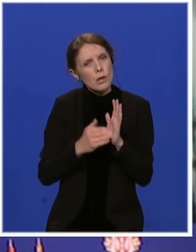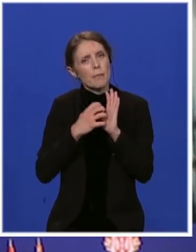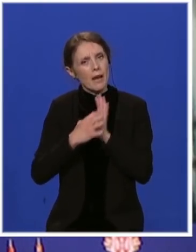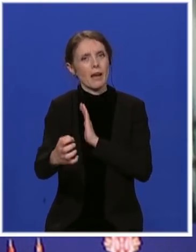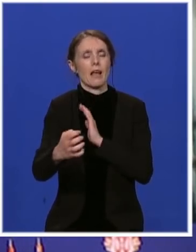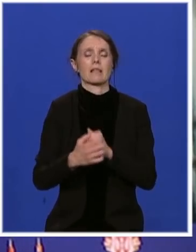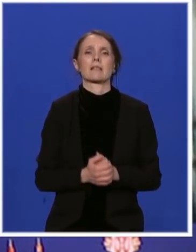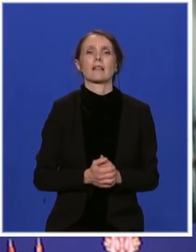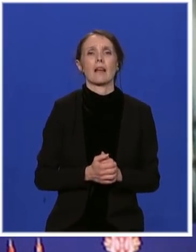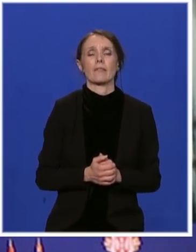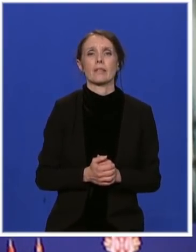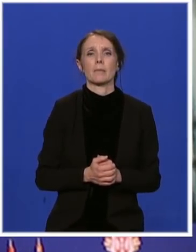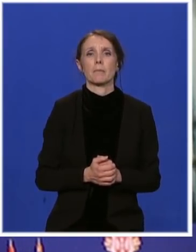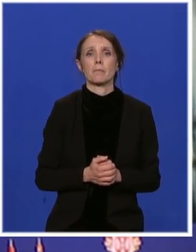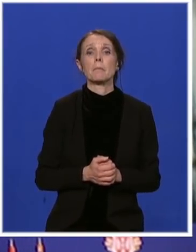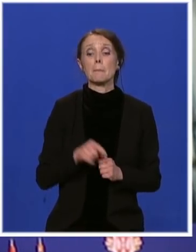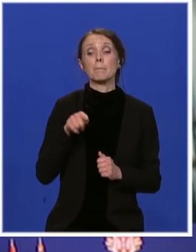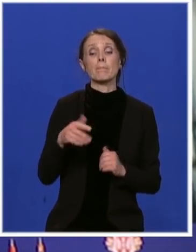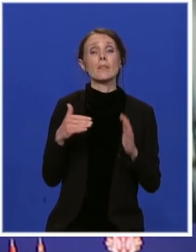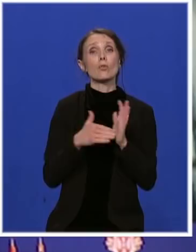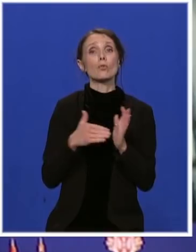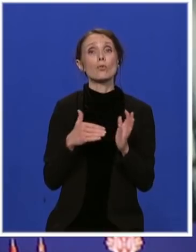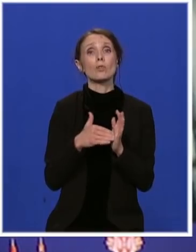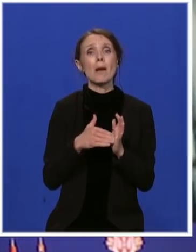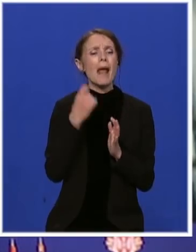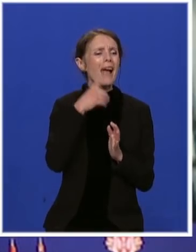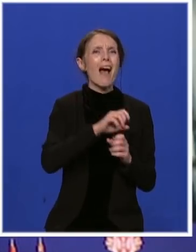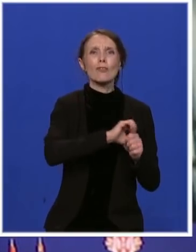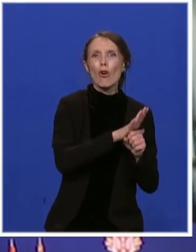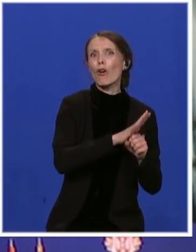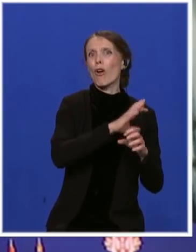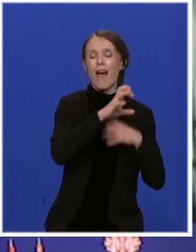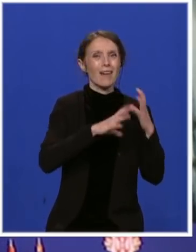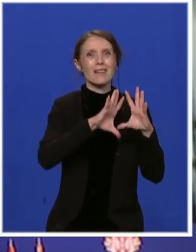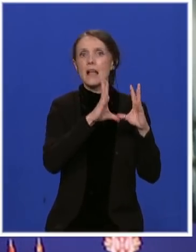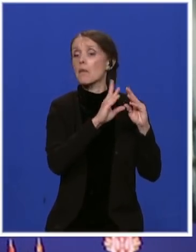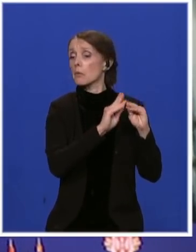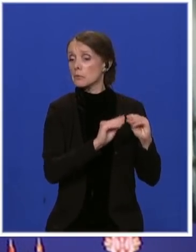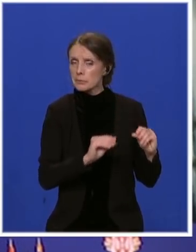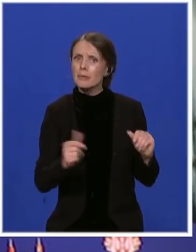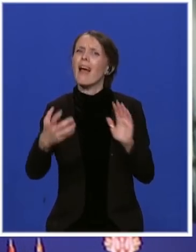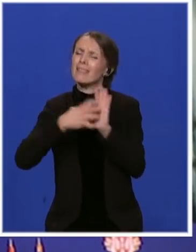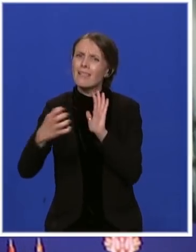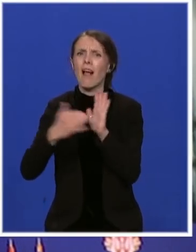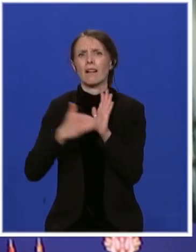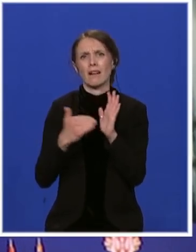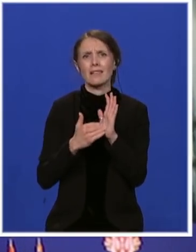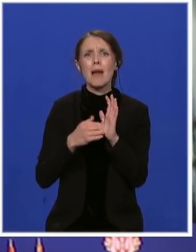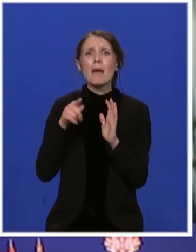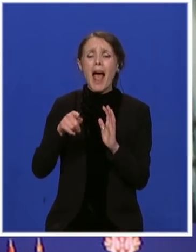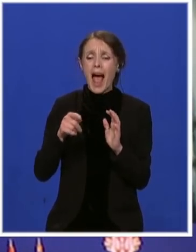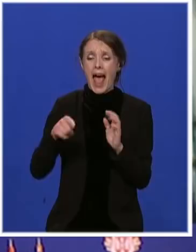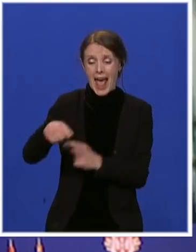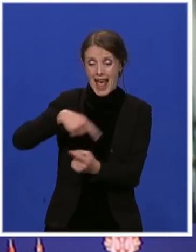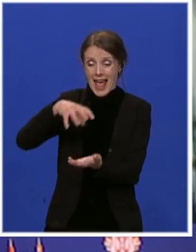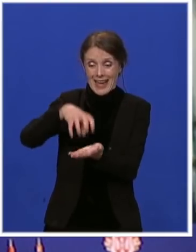i da koristimo i posle krize. Dakle, regionalna saradnja je ključna i nama je drago